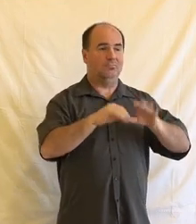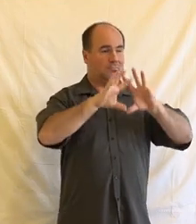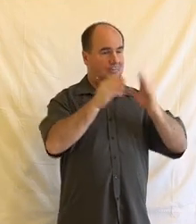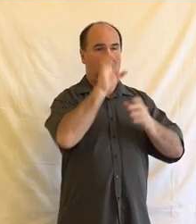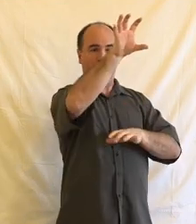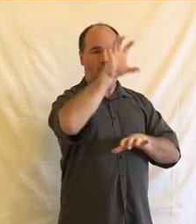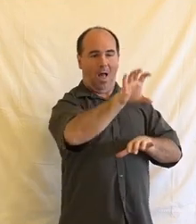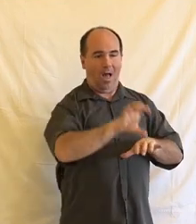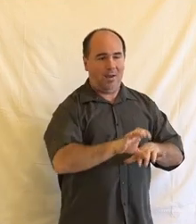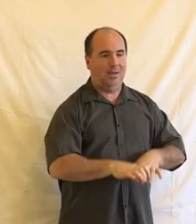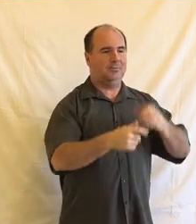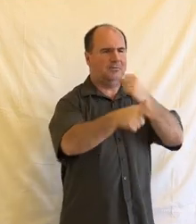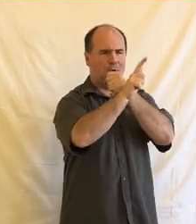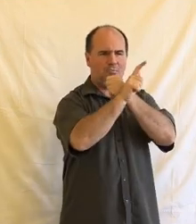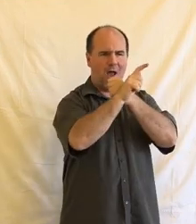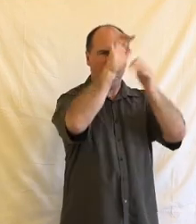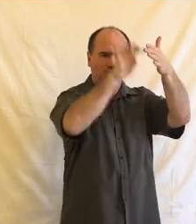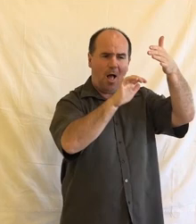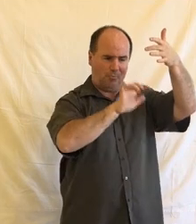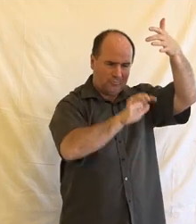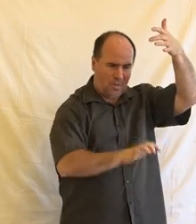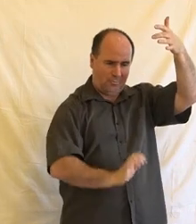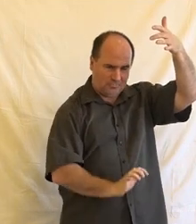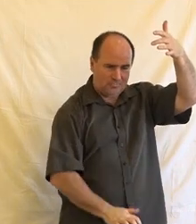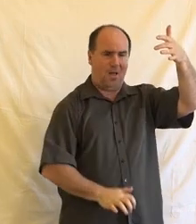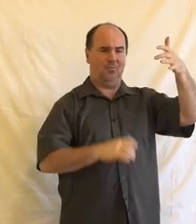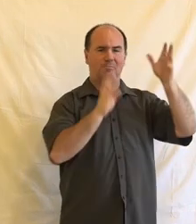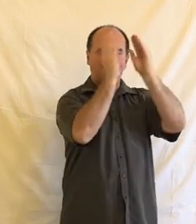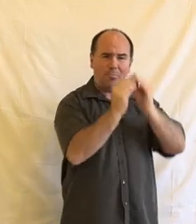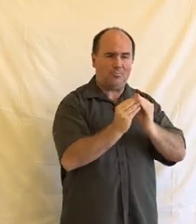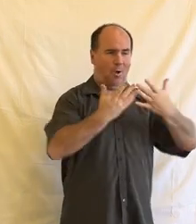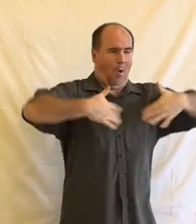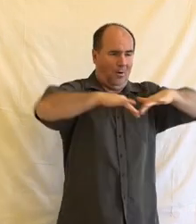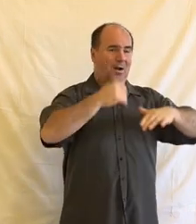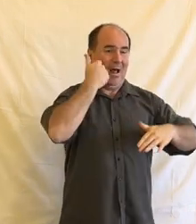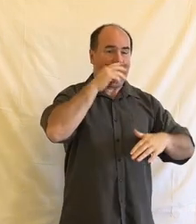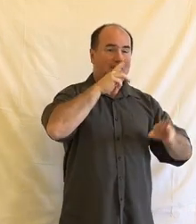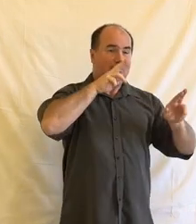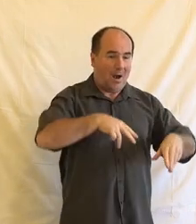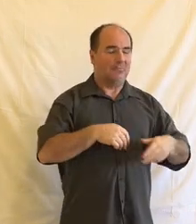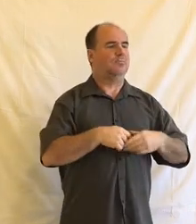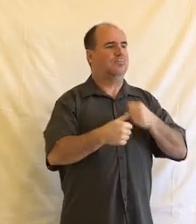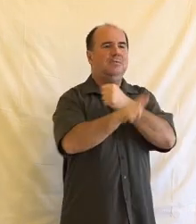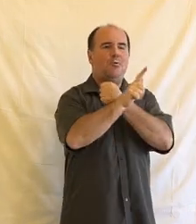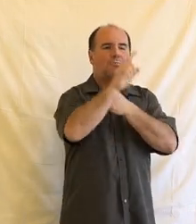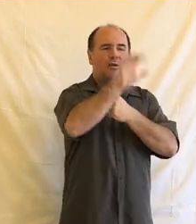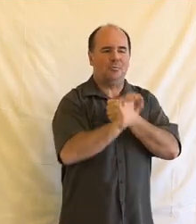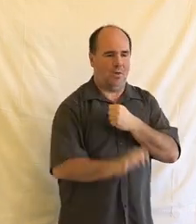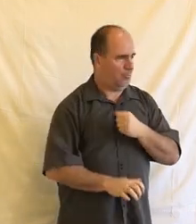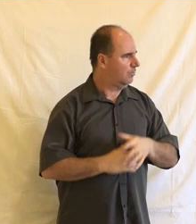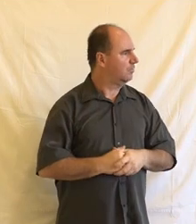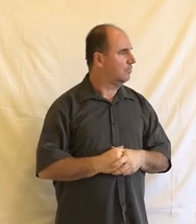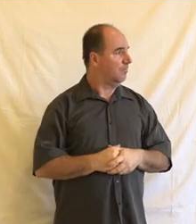občanský zákoník, který má těch paragrafů 3000, tak si řeknete, hergod, pardon, ale co je to za regulaci,